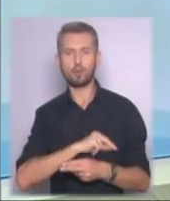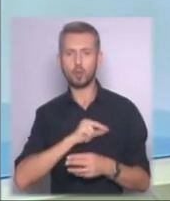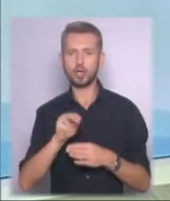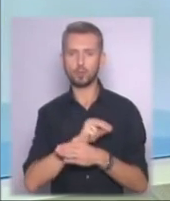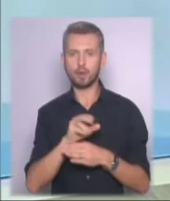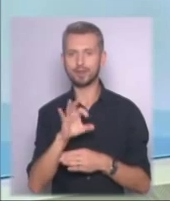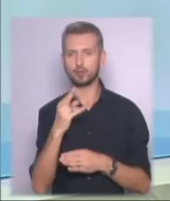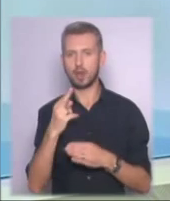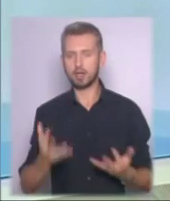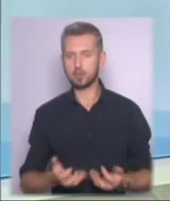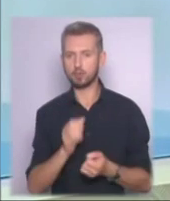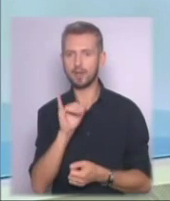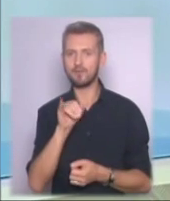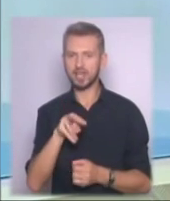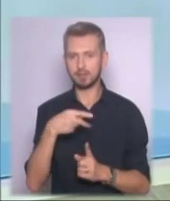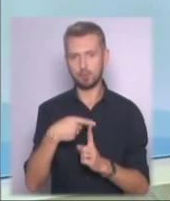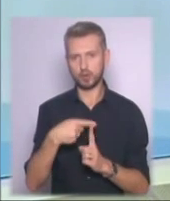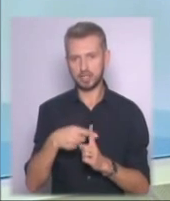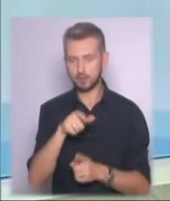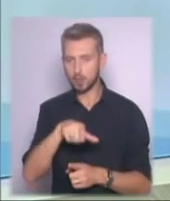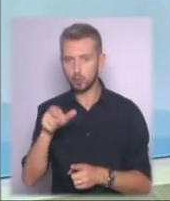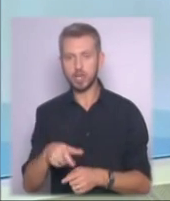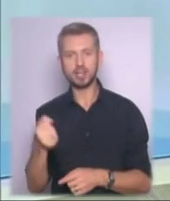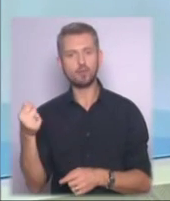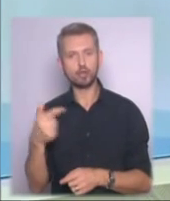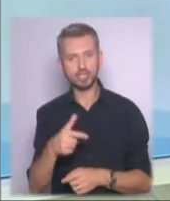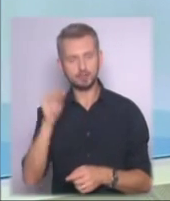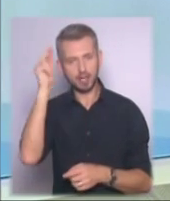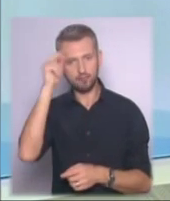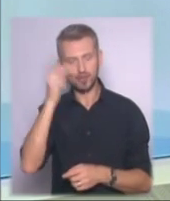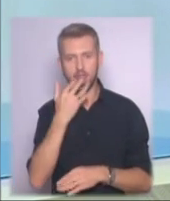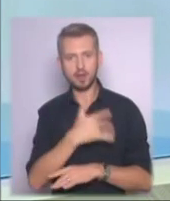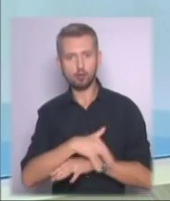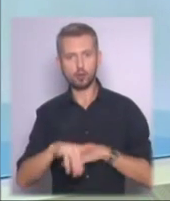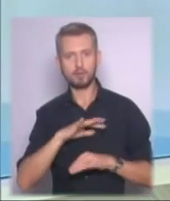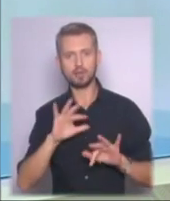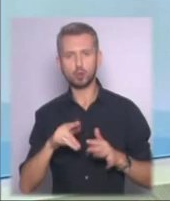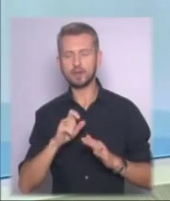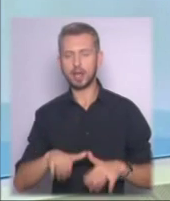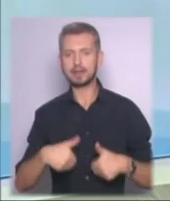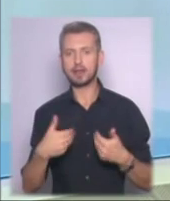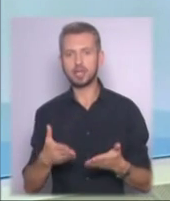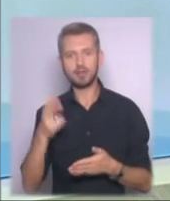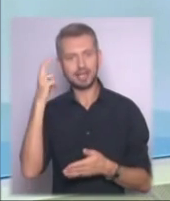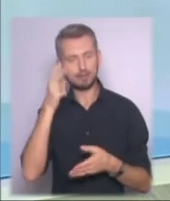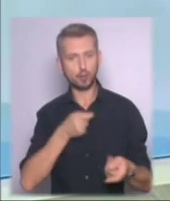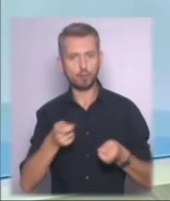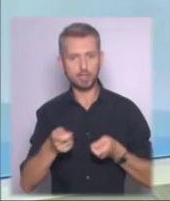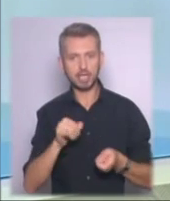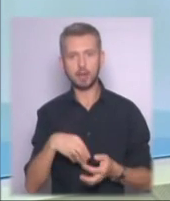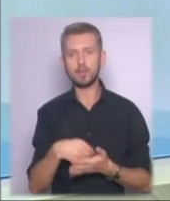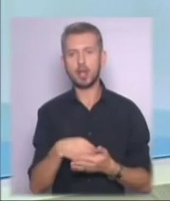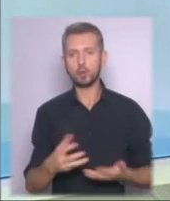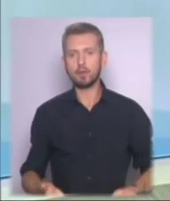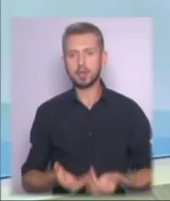соціальної підтримки ВІЛ-позитивних людей. Двотижневі навчання за кордоном відбулись за ініціативи столичної влади та фінансової